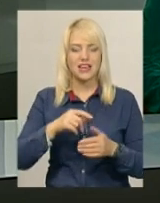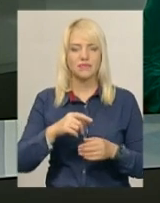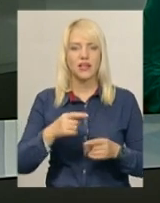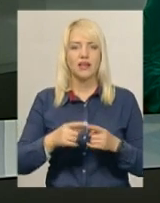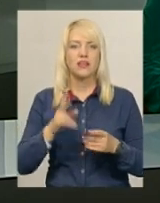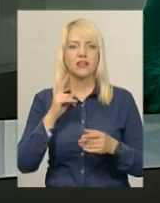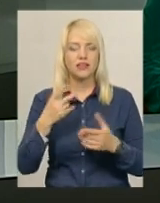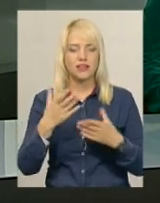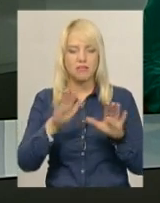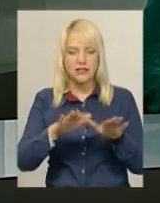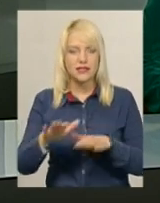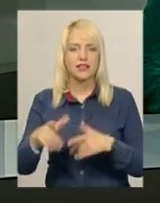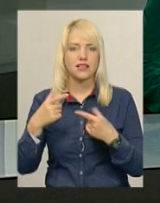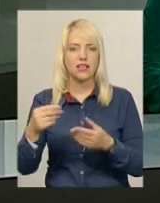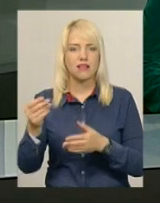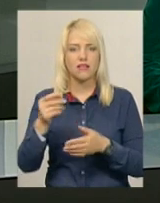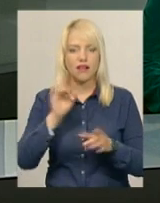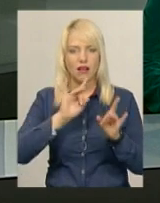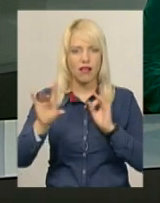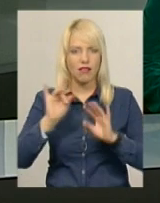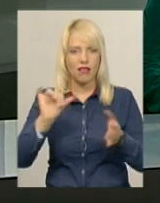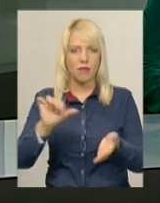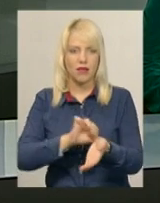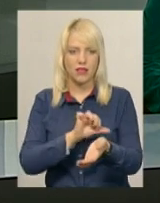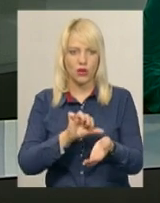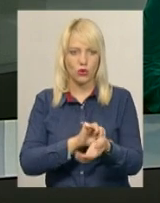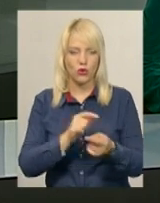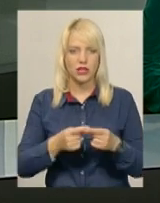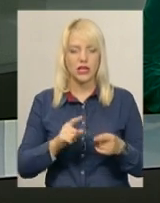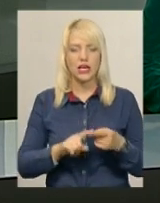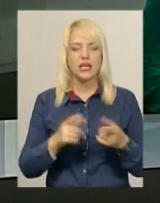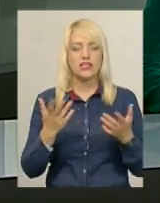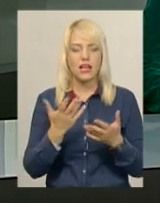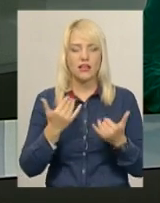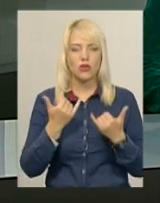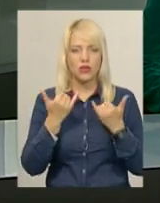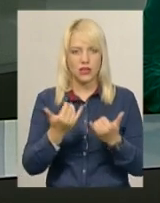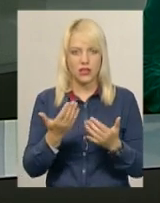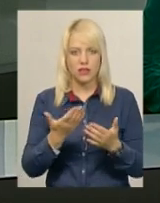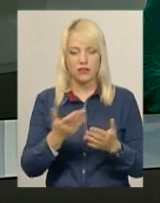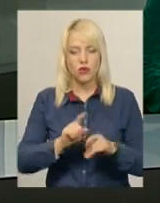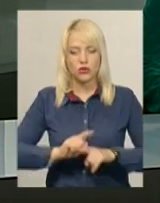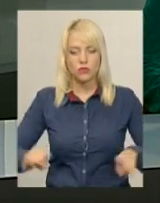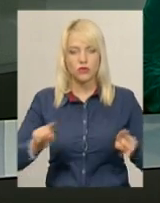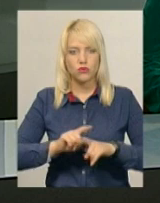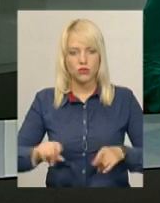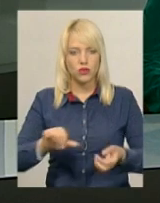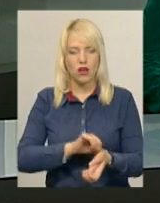наркотики. А саме посилання на спільноти у соцмережах, за допомогою яких розповсюджують наркотичні речовини.